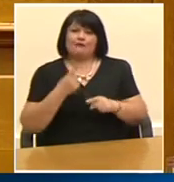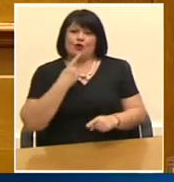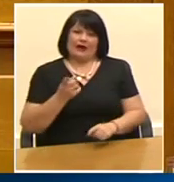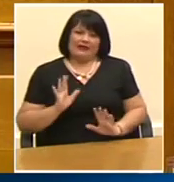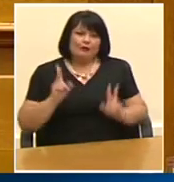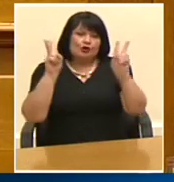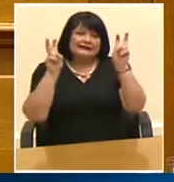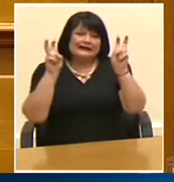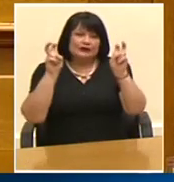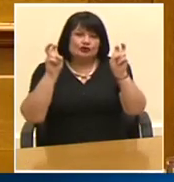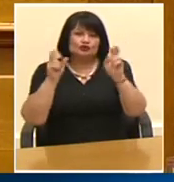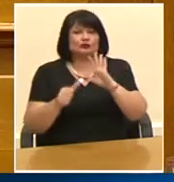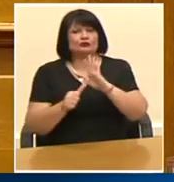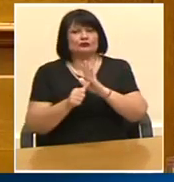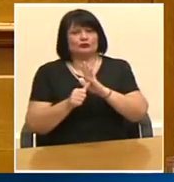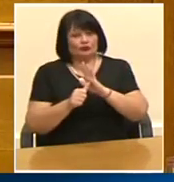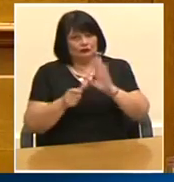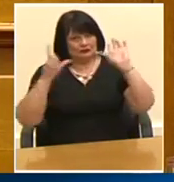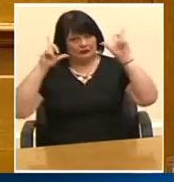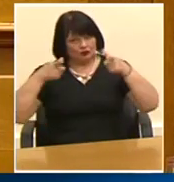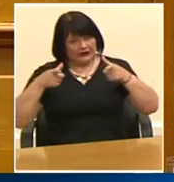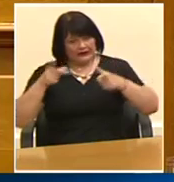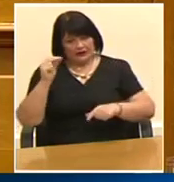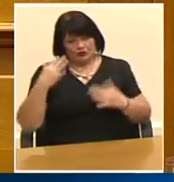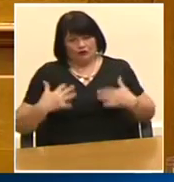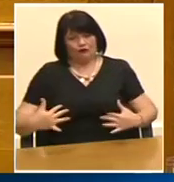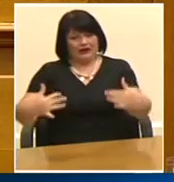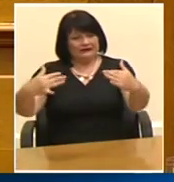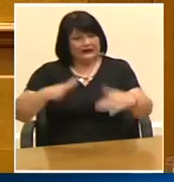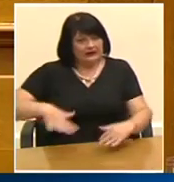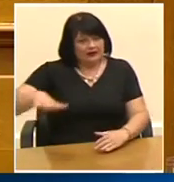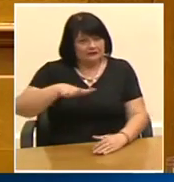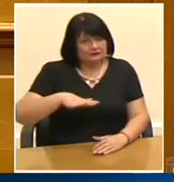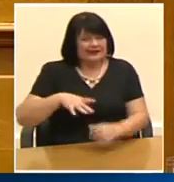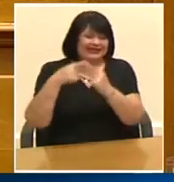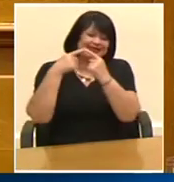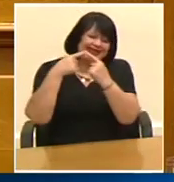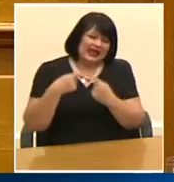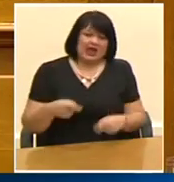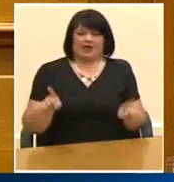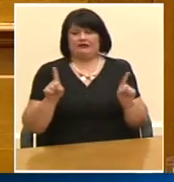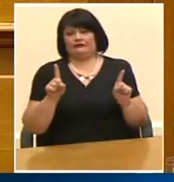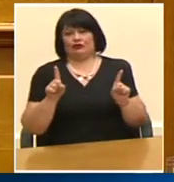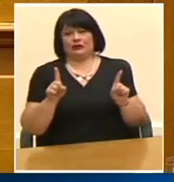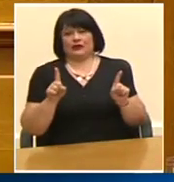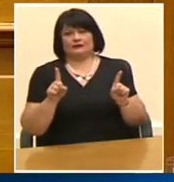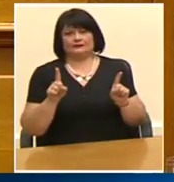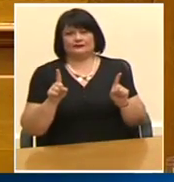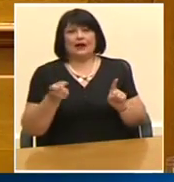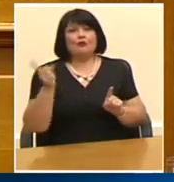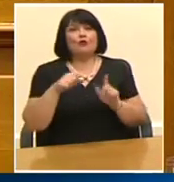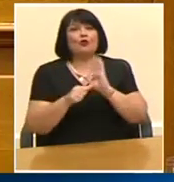Μια προεδρευόμενη η κοινωνιστική δημοκρατία Έχει τεράστια διαφορά από ένα προεδρικό σύστημα